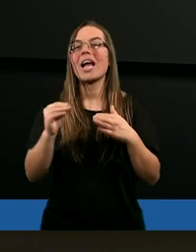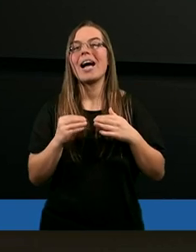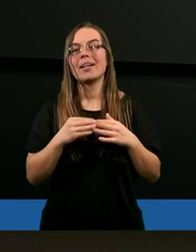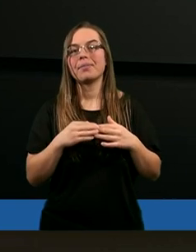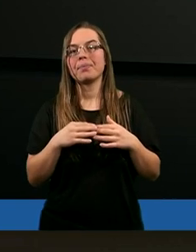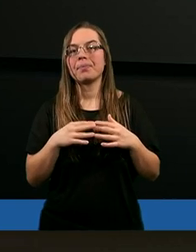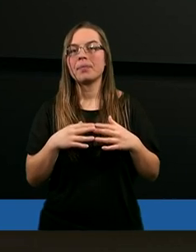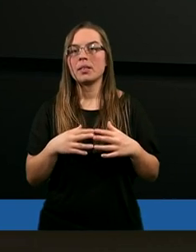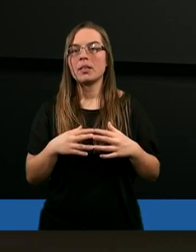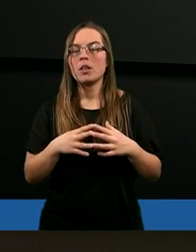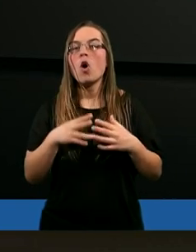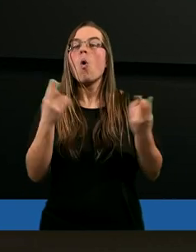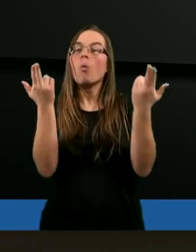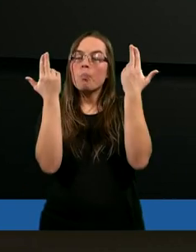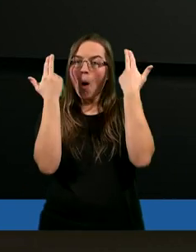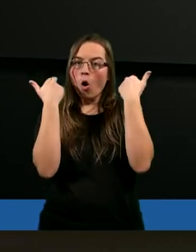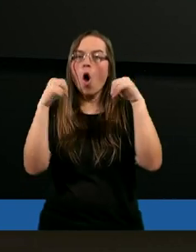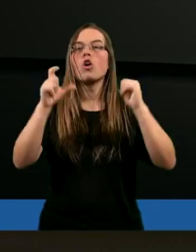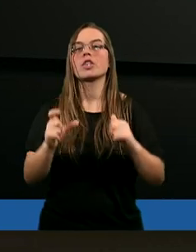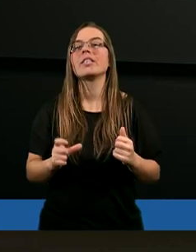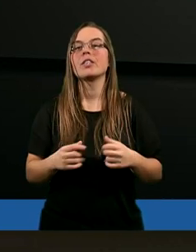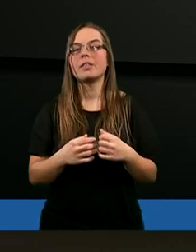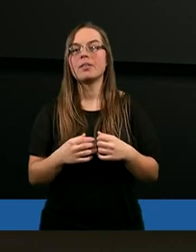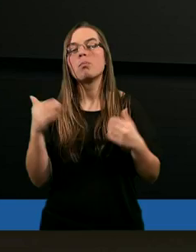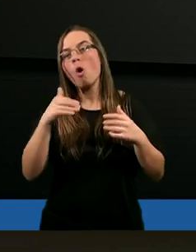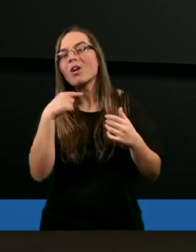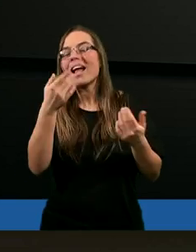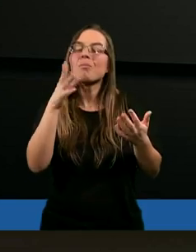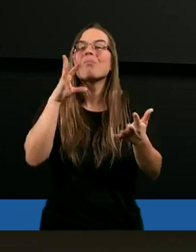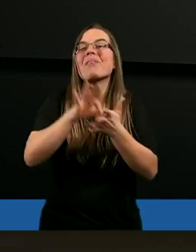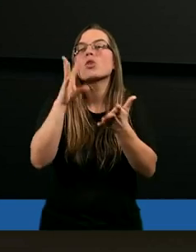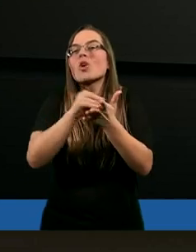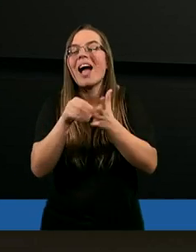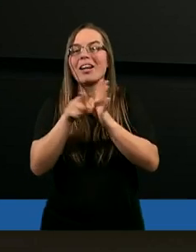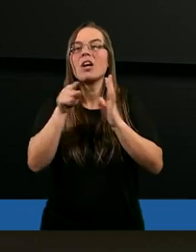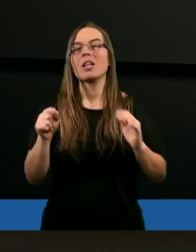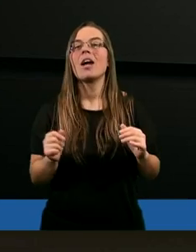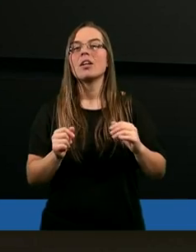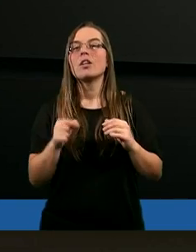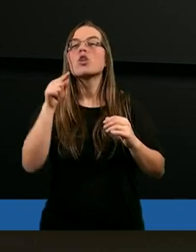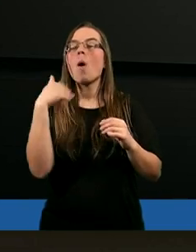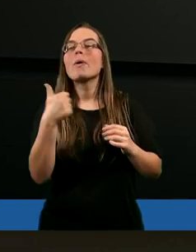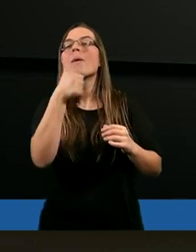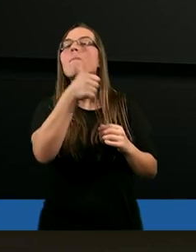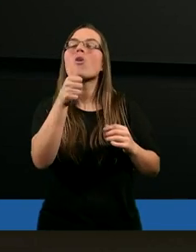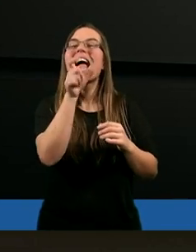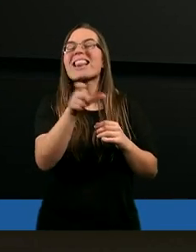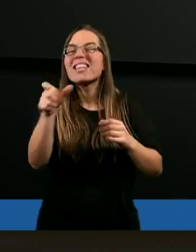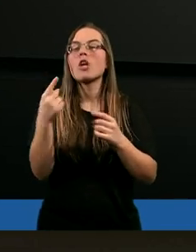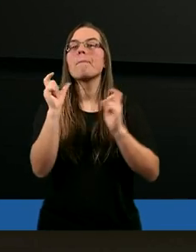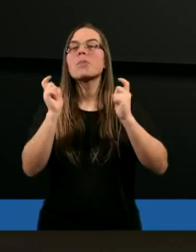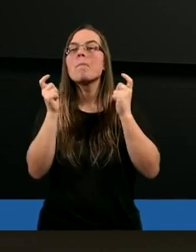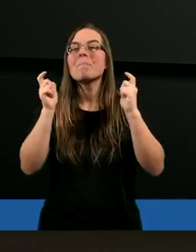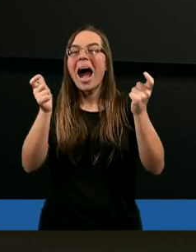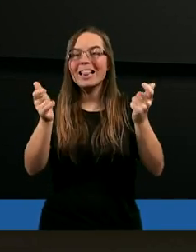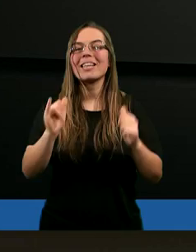upokorzyć do pewnego stopnia. To były pojedyncze przypadki. Januś już